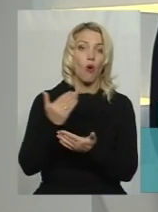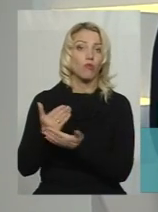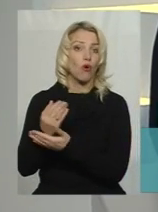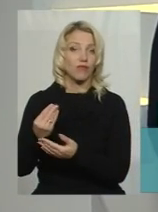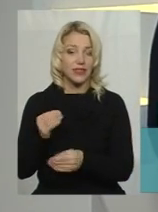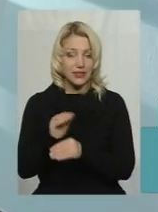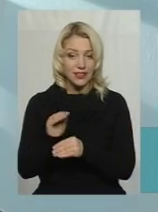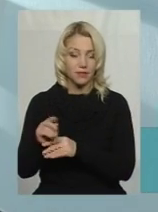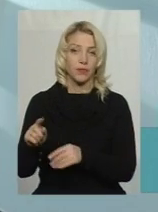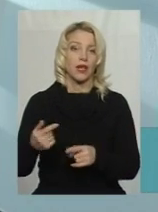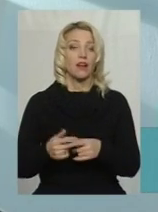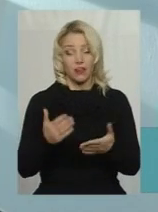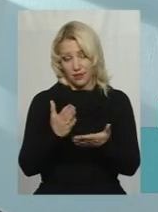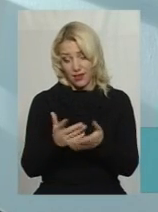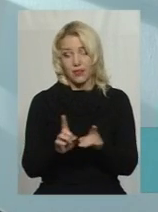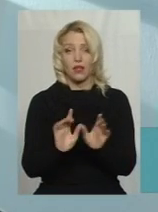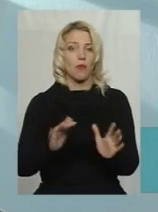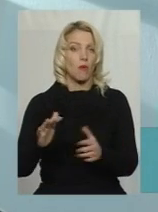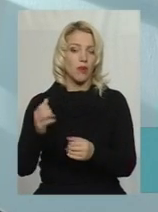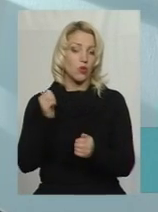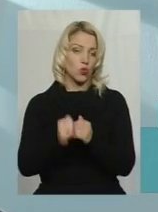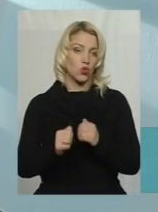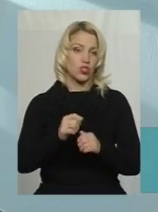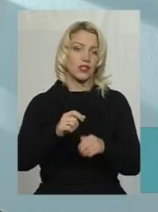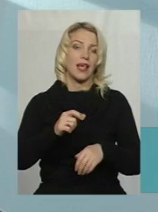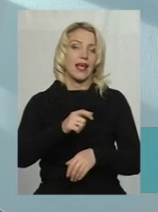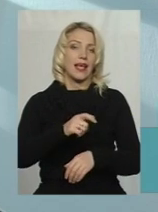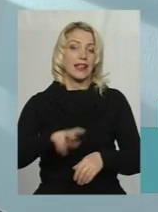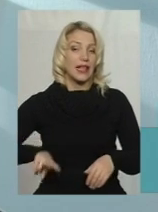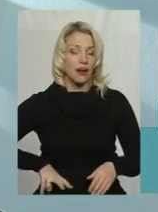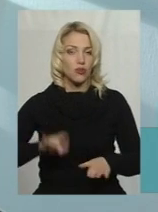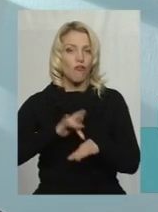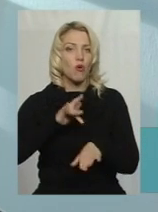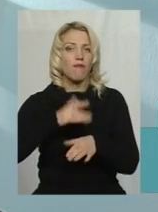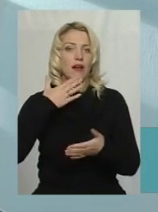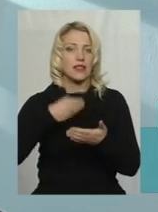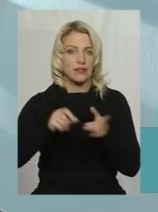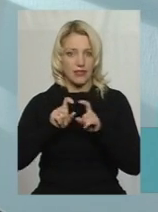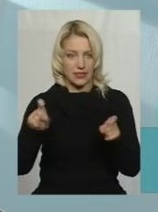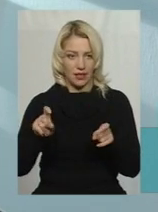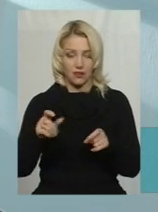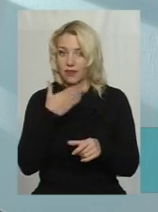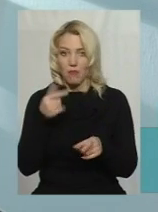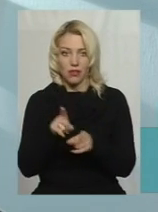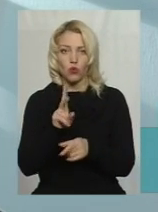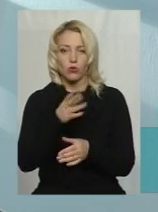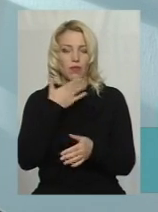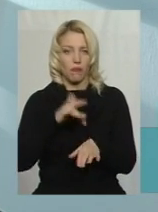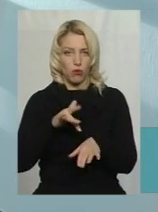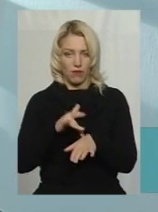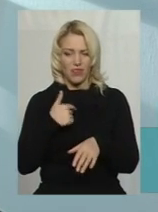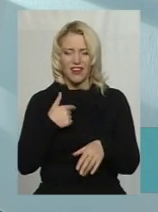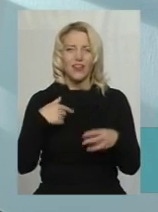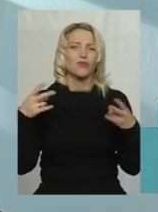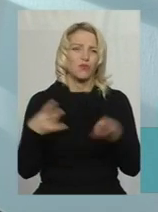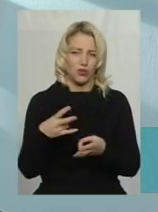Ну, є такі моменти, звичайно. Кожен директор, знаєте, вболіває за свій заклад. Кожен. Нема такого, який би не вболівав. Кожен приход, який нам дуже